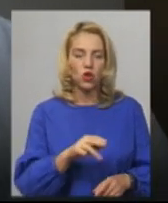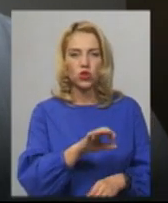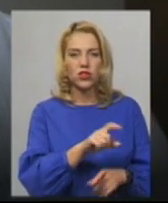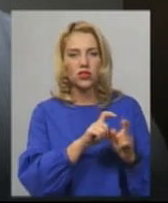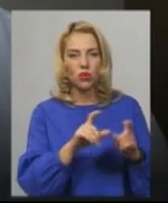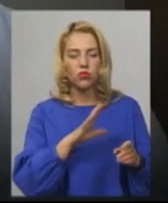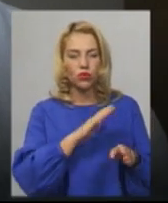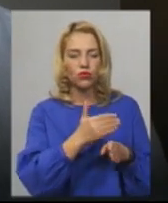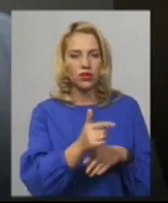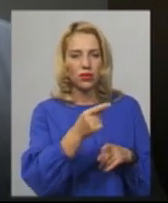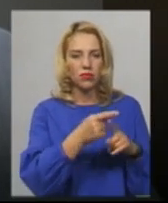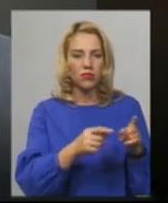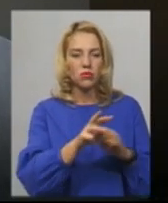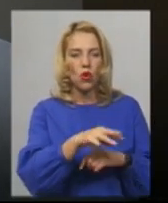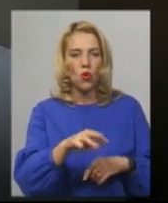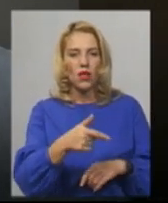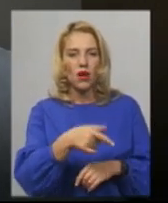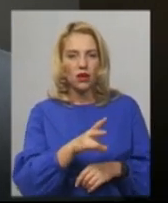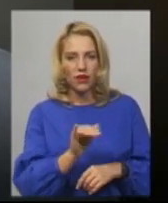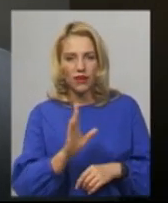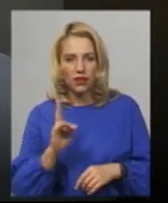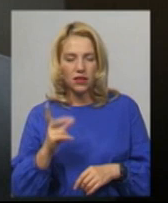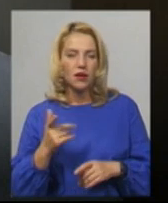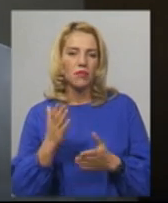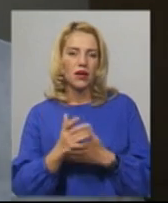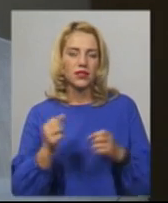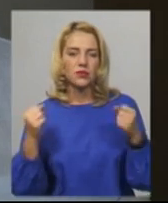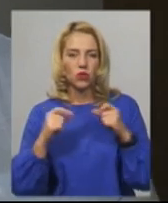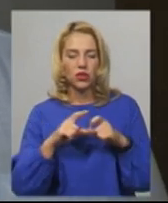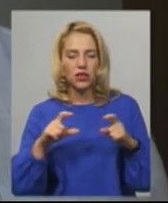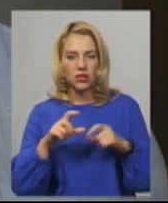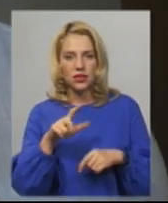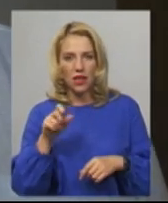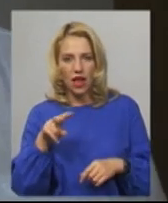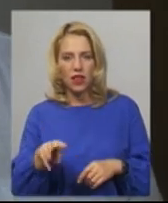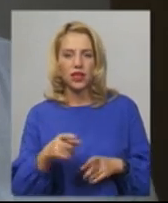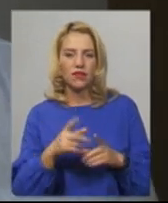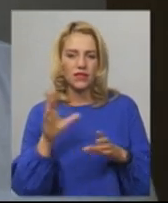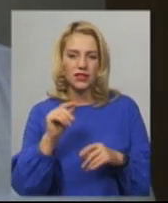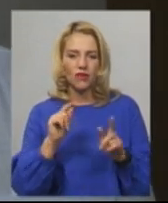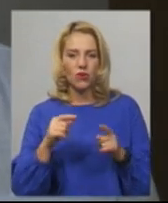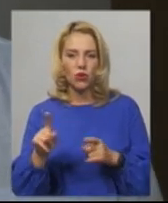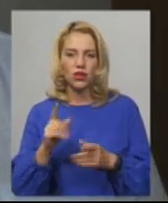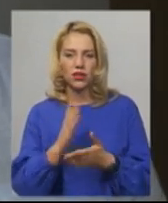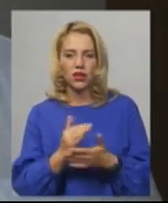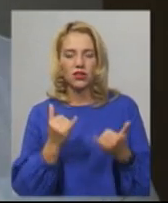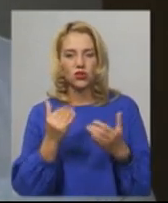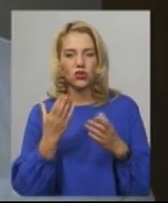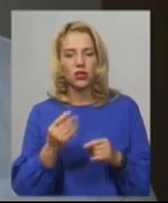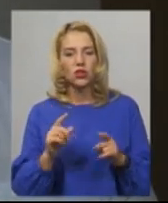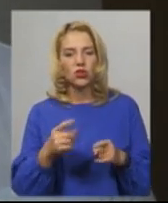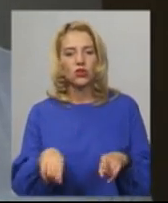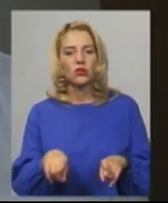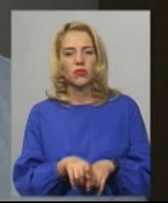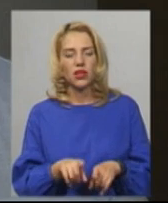2018 році півмільйона гривень, вона має і спортивну залу, і всі вимоги, які є на сьогоднішній день. Чому стало